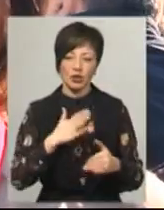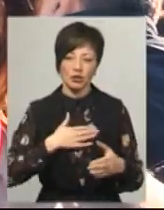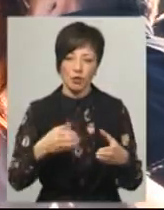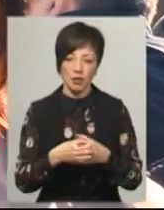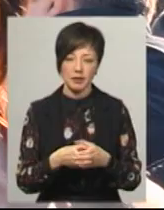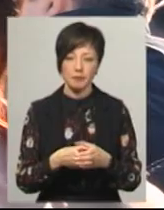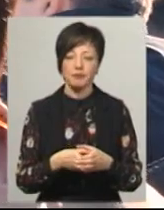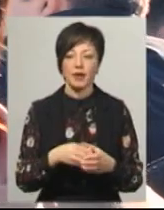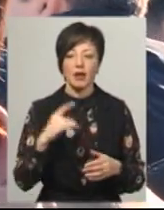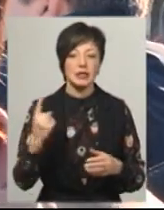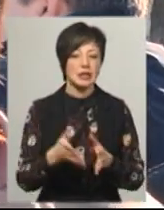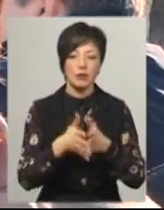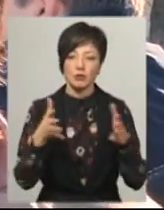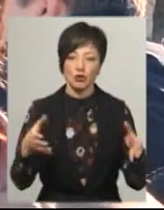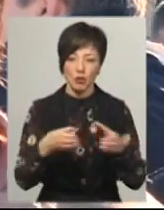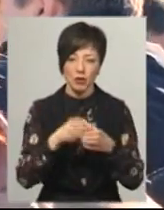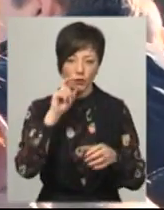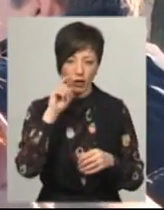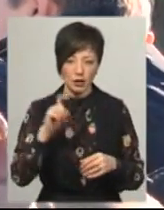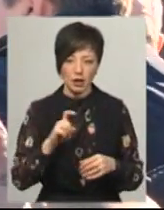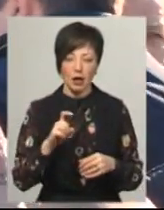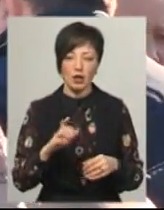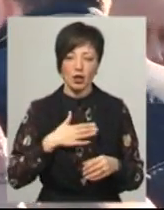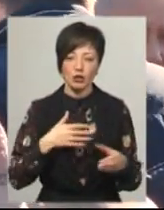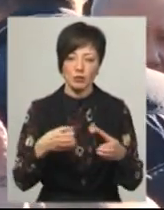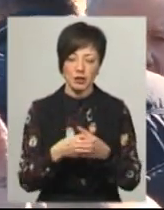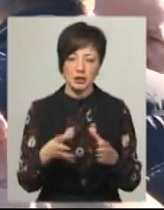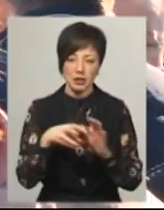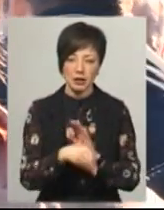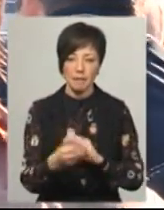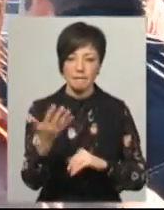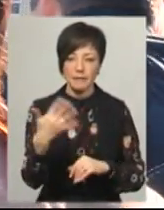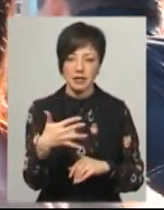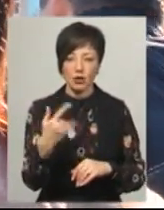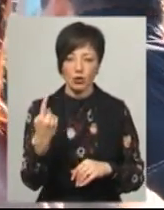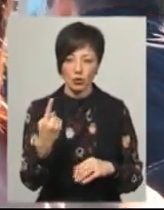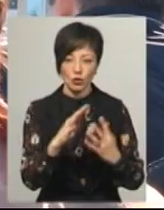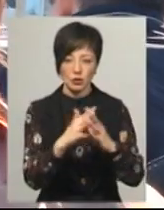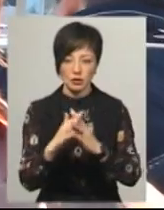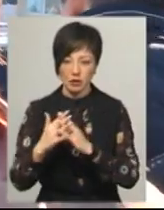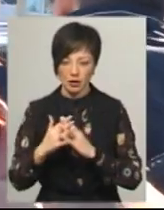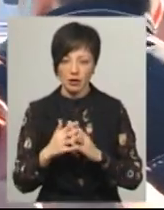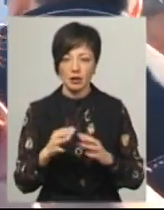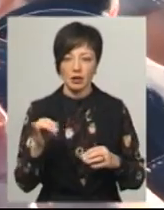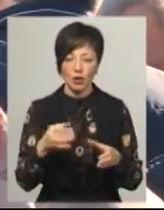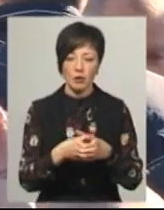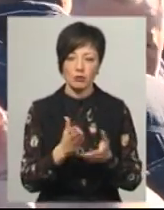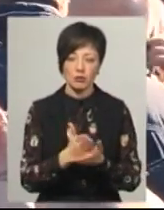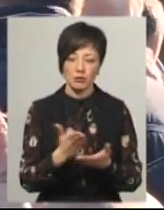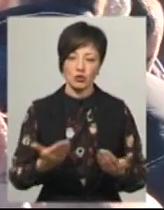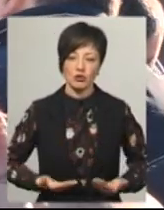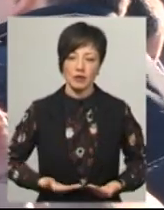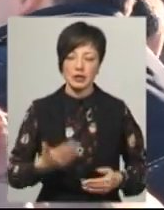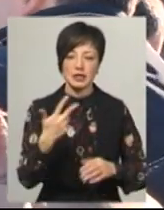громаду. Вона є однією з найбільших громад в Україні, вона складається із 51 населеного пункту і в громаді проживає